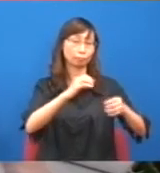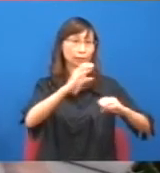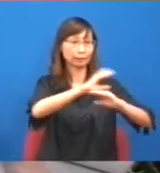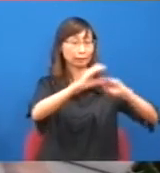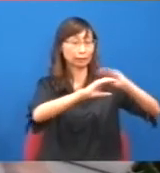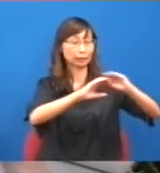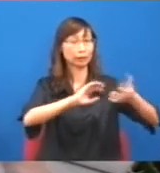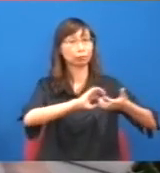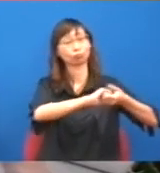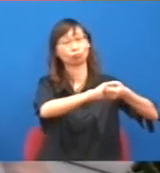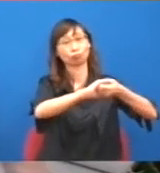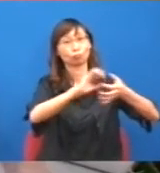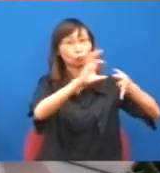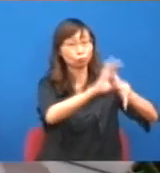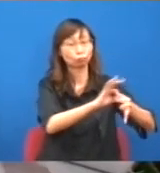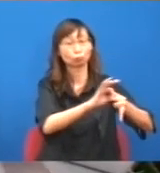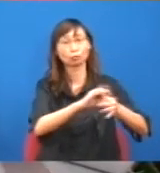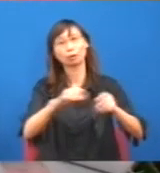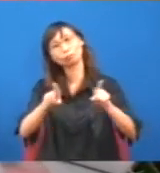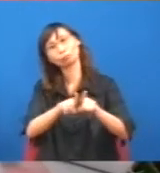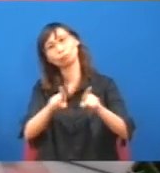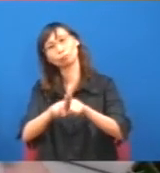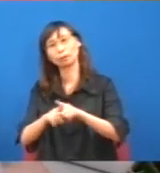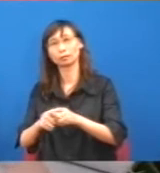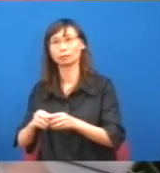他們的政績工程這樣說的,說了很久的,